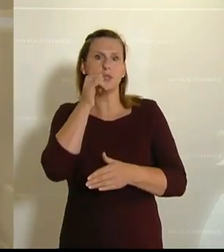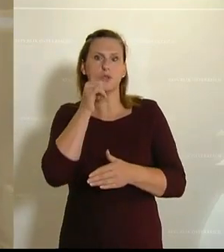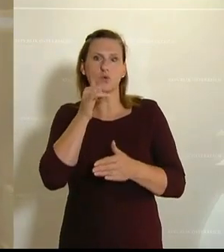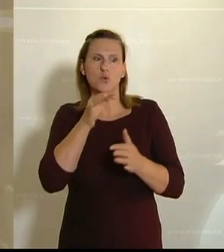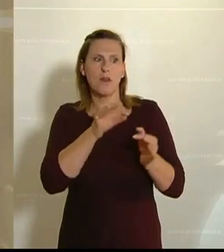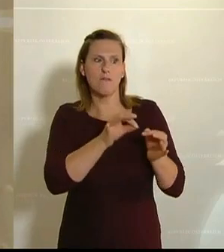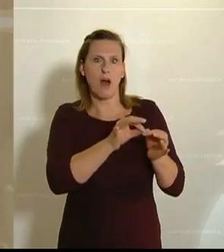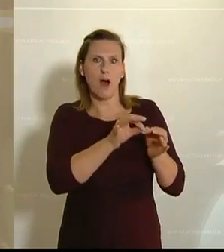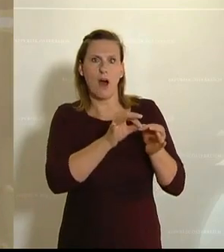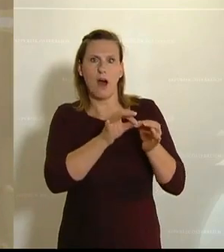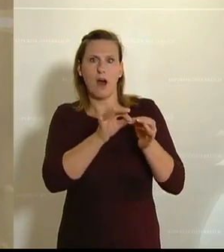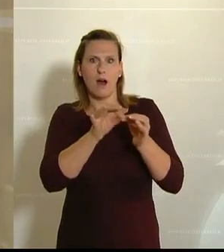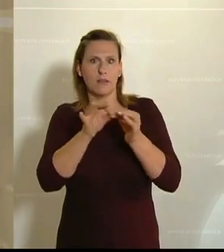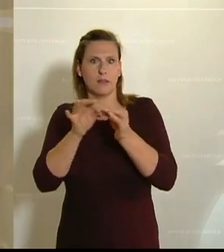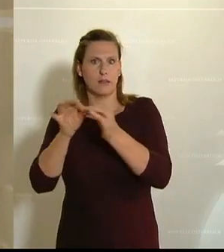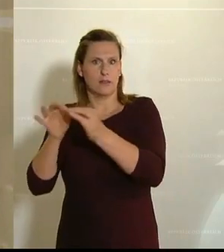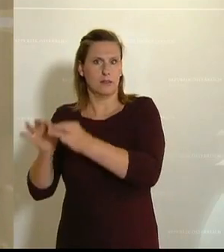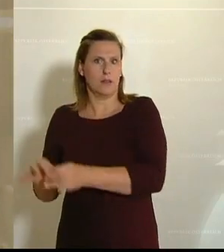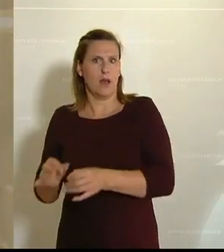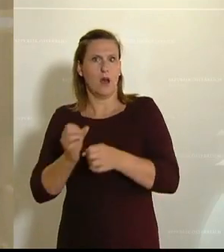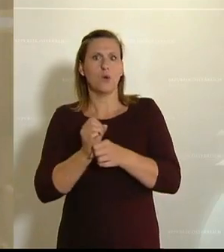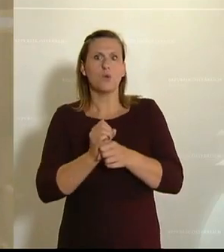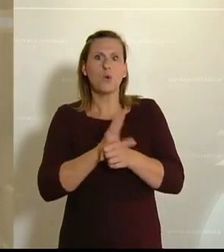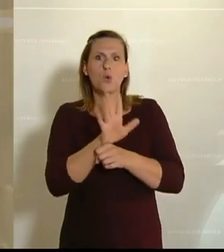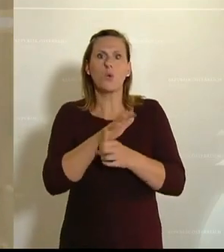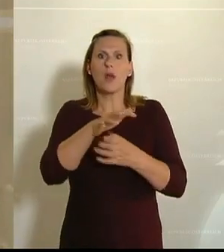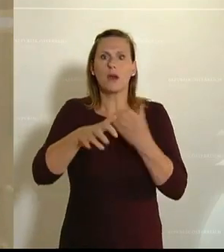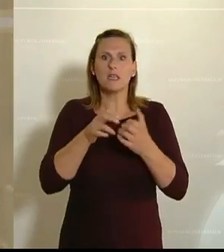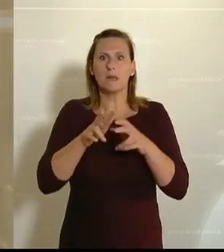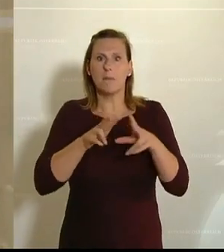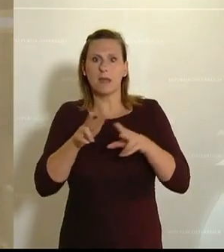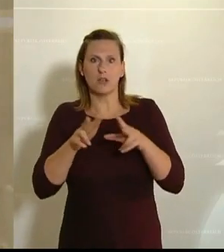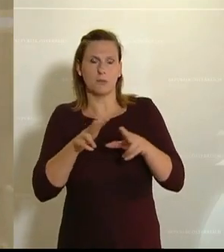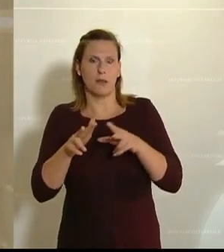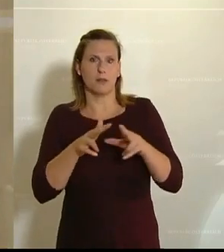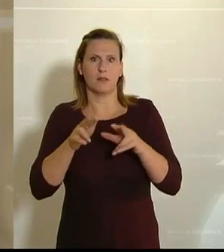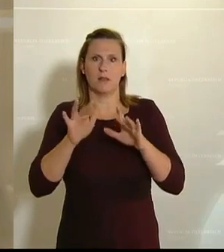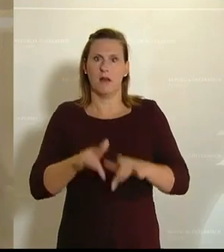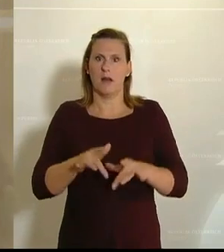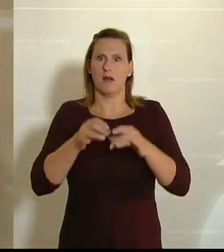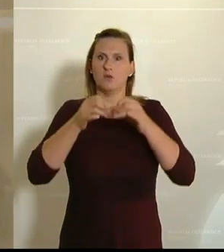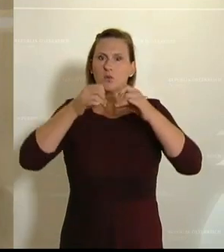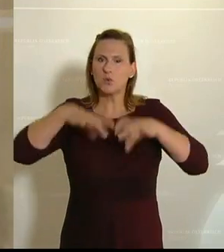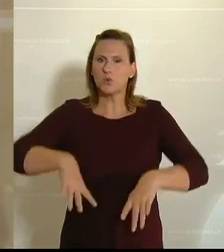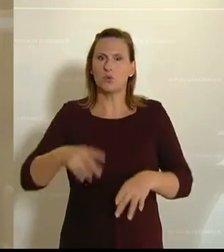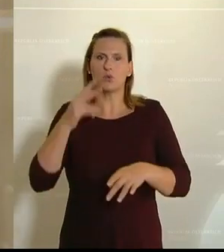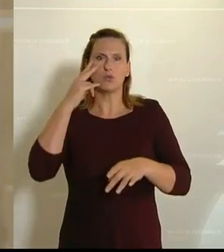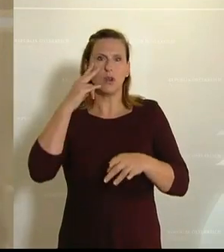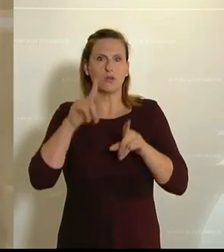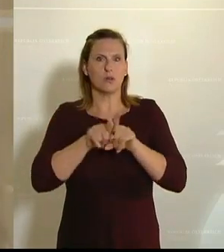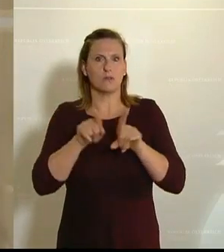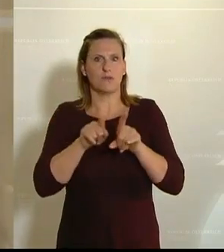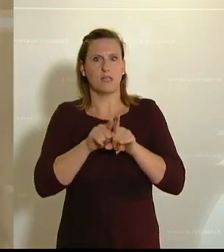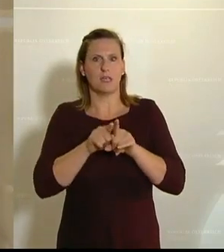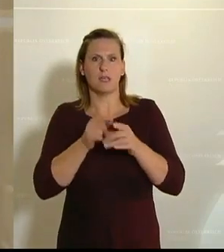sich quasi durch die Corona-Krisenmanagement-Struktur zieht, durch die Bewältigung